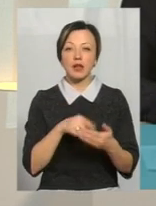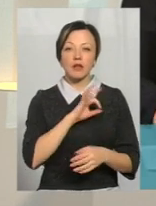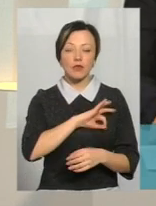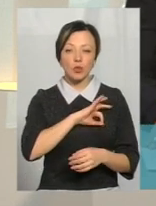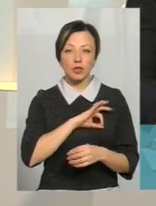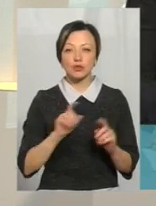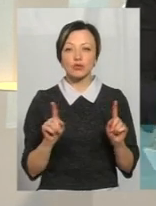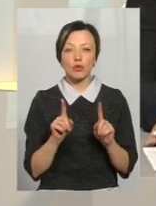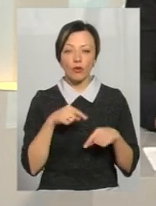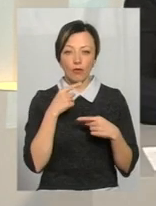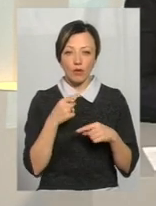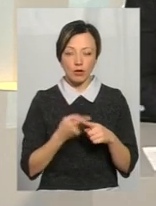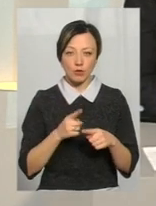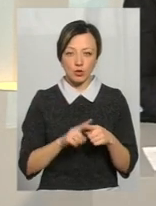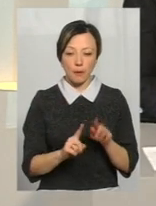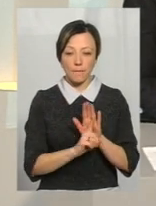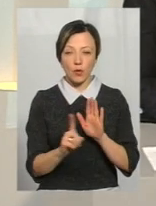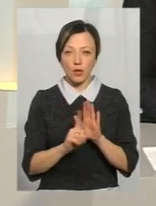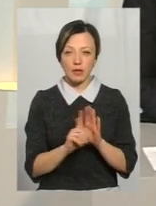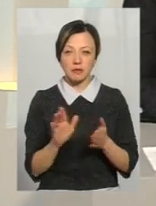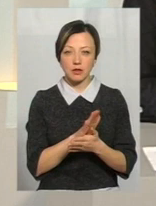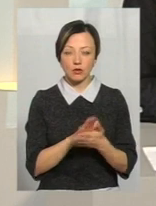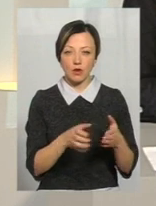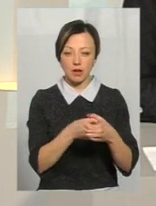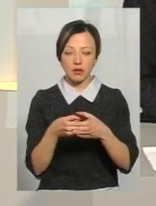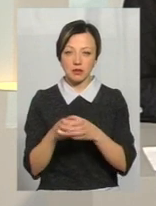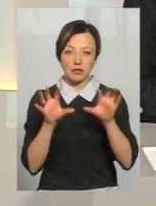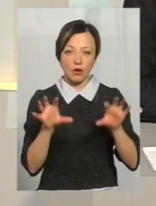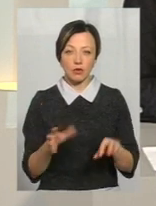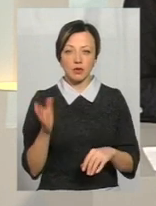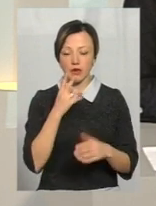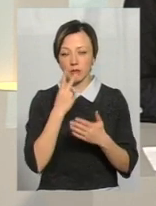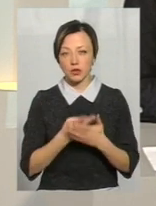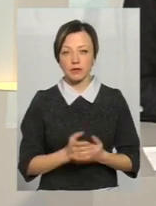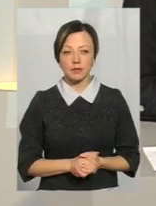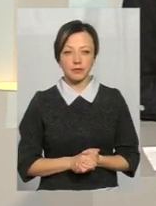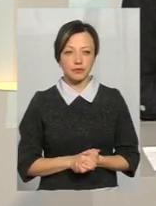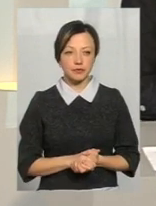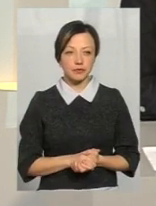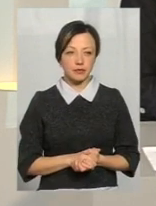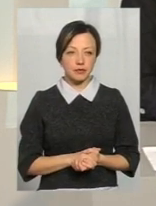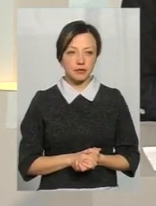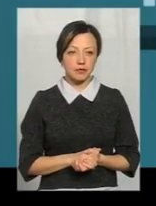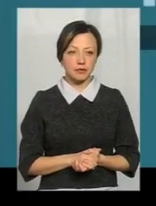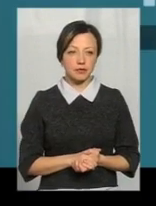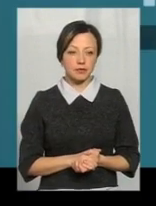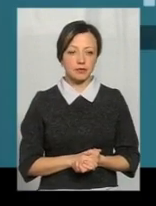що говорить про проїзд пільгових категорій буквозакону. Давайте подивимося це у наступному матеріалі.